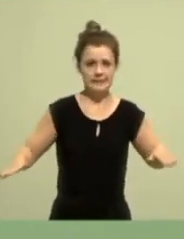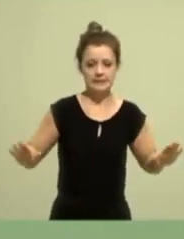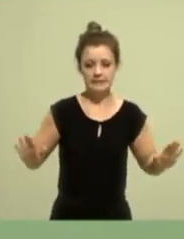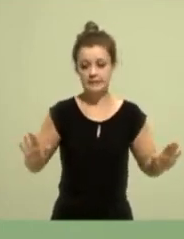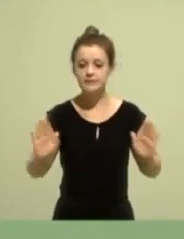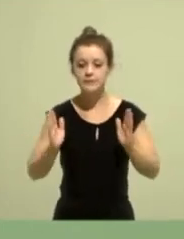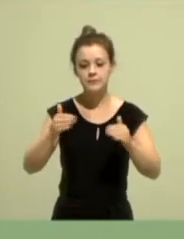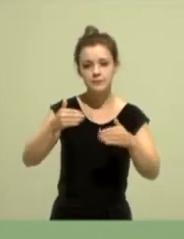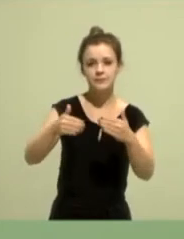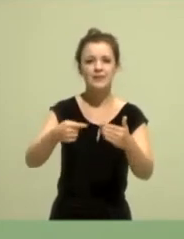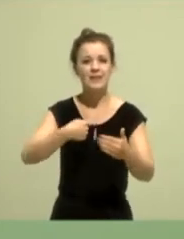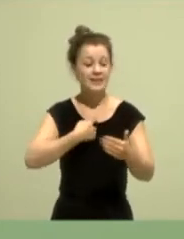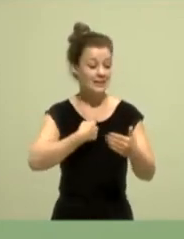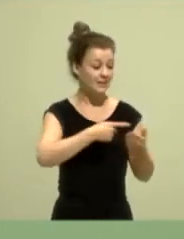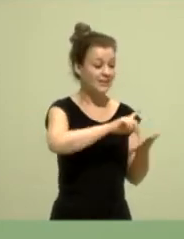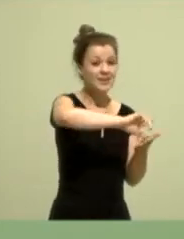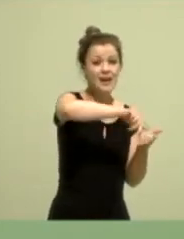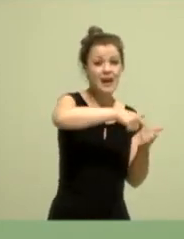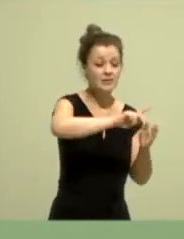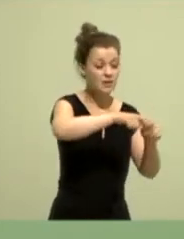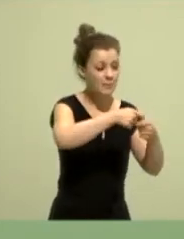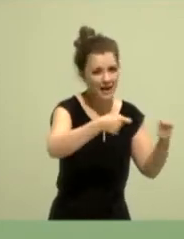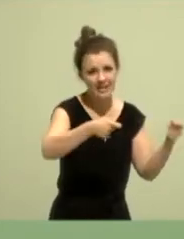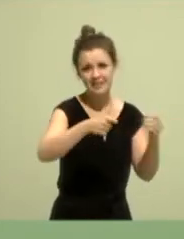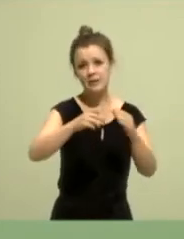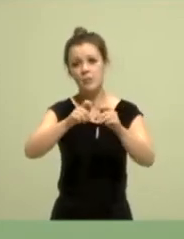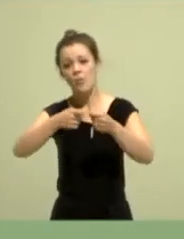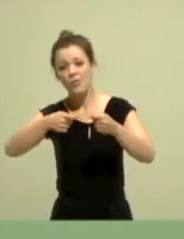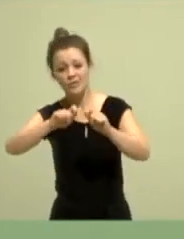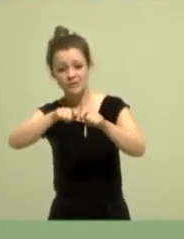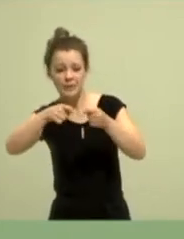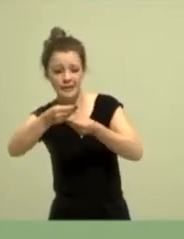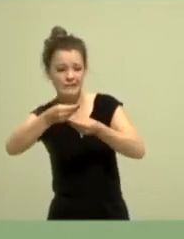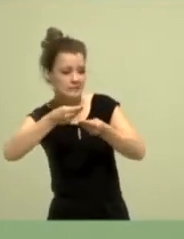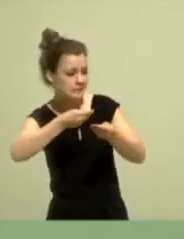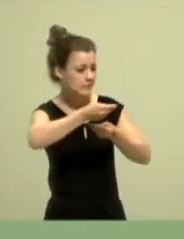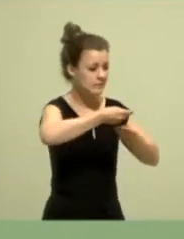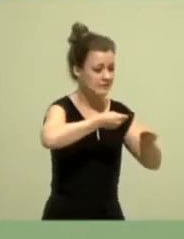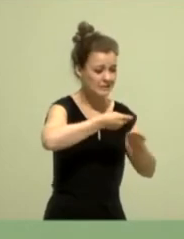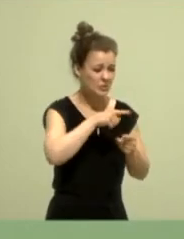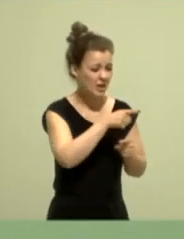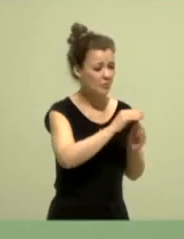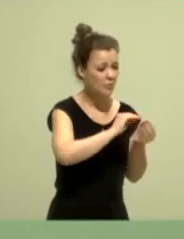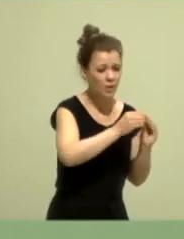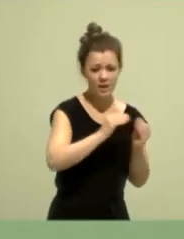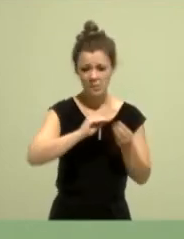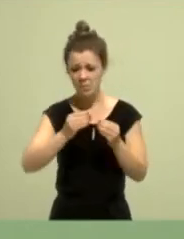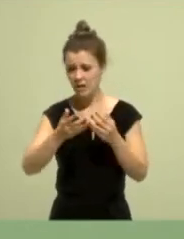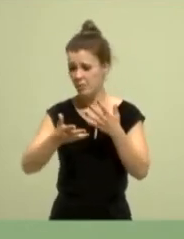stark mit dem Bundesverband, und überall hakt und knirscht es gerade. Und es gibt einfach die Notwendigkeit, dass wir jetzt die